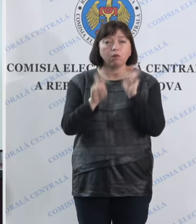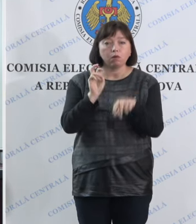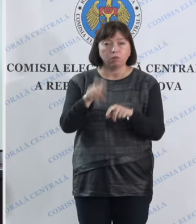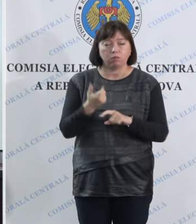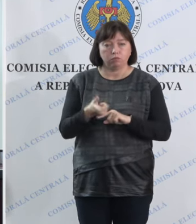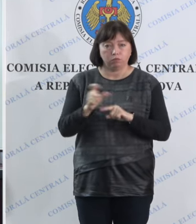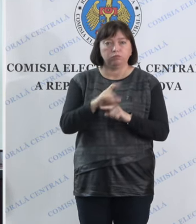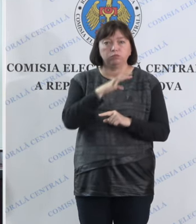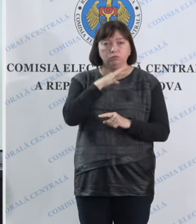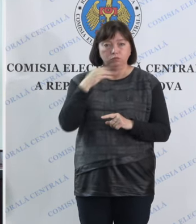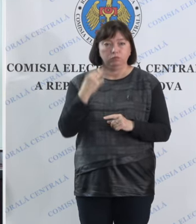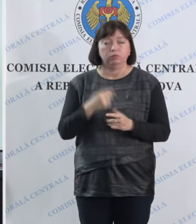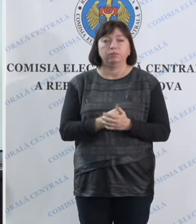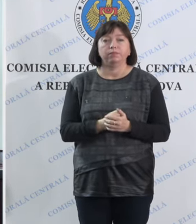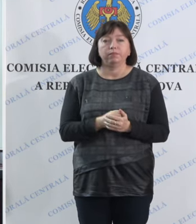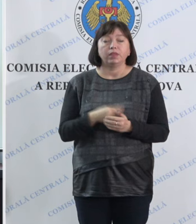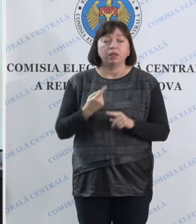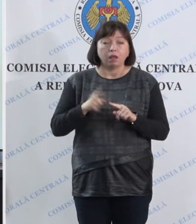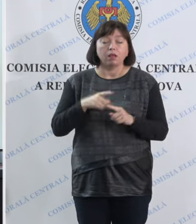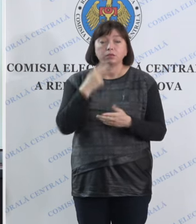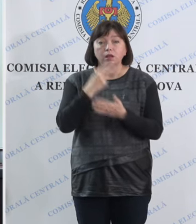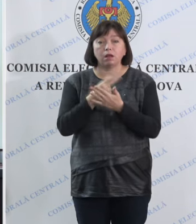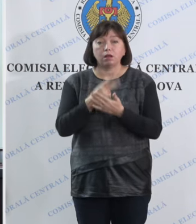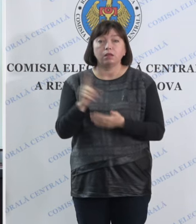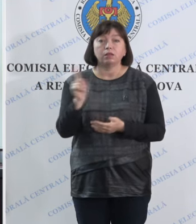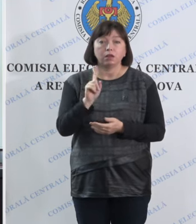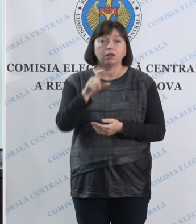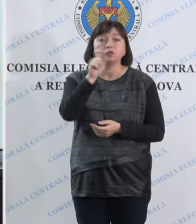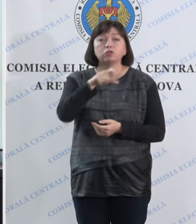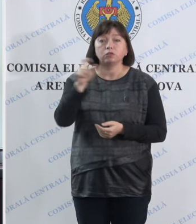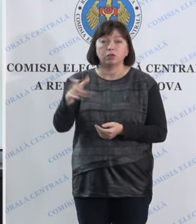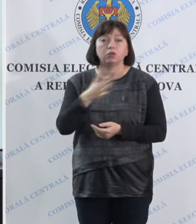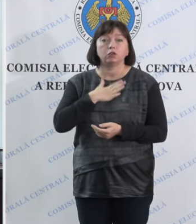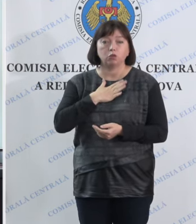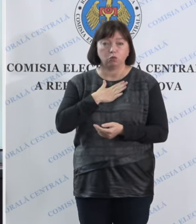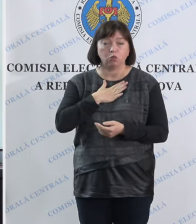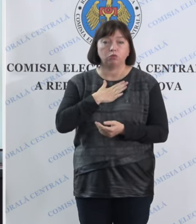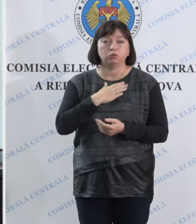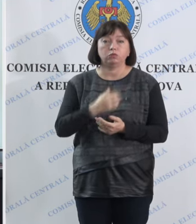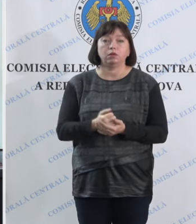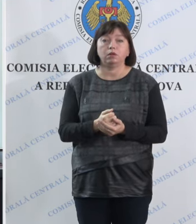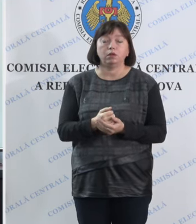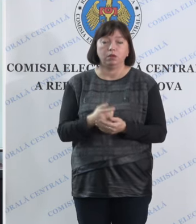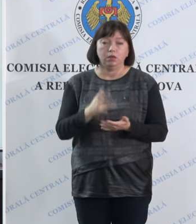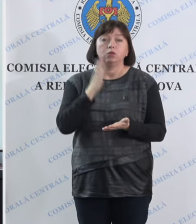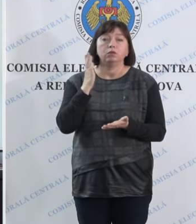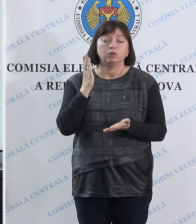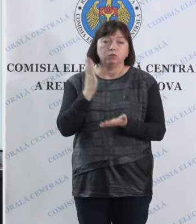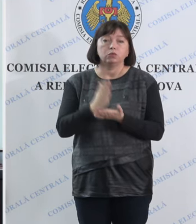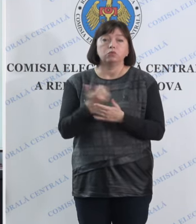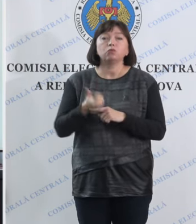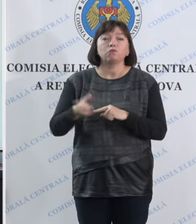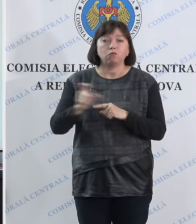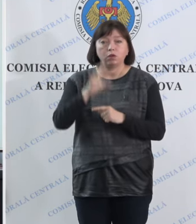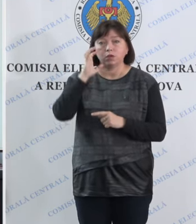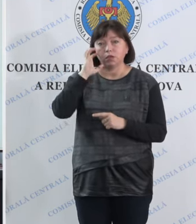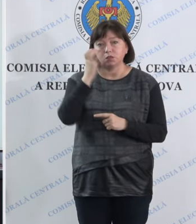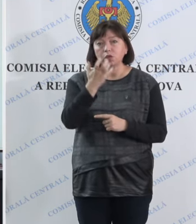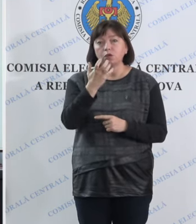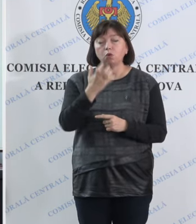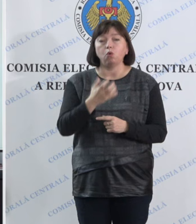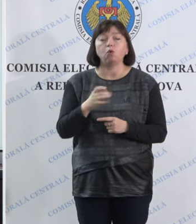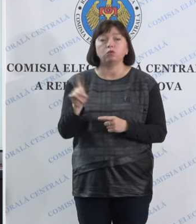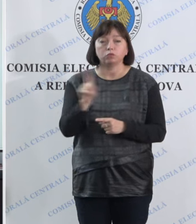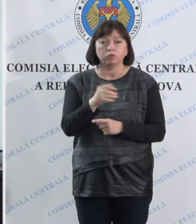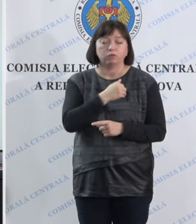semnificativă la urne, ceea ce arată că cetățenii noștri sunt foarte serioși în a